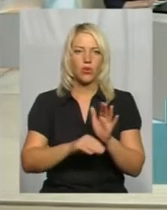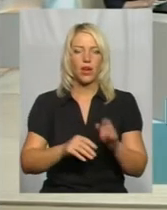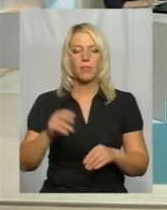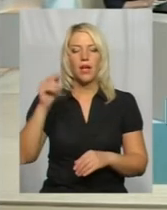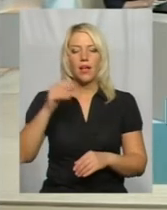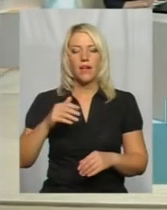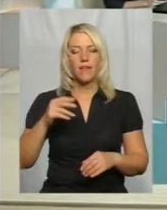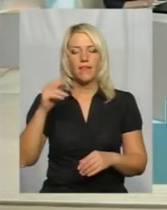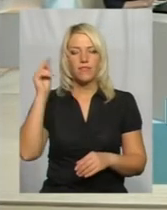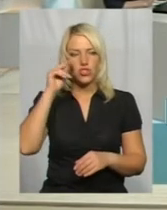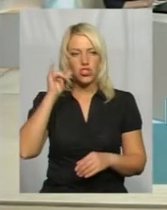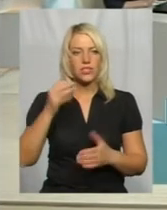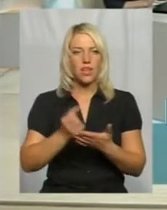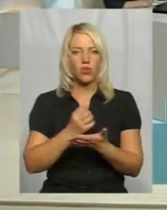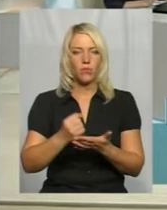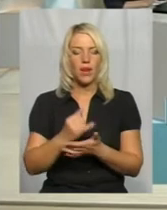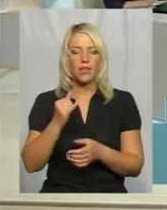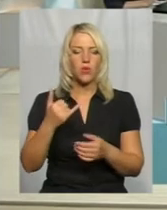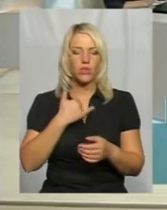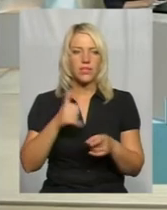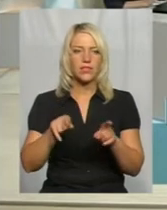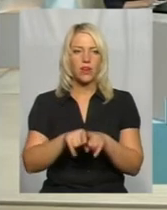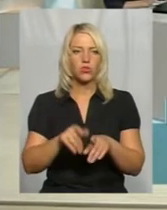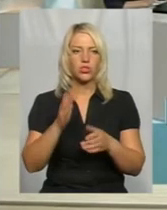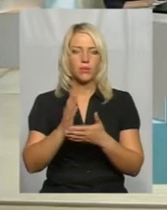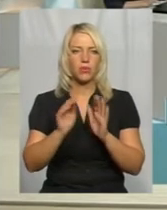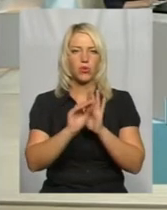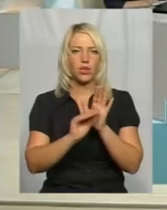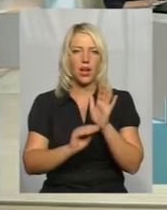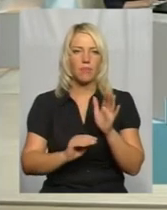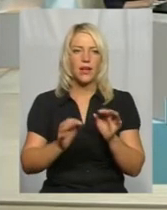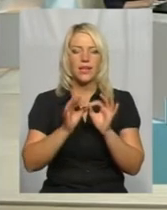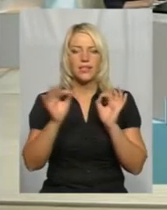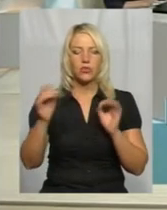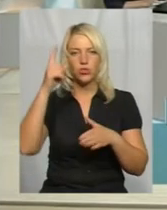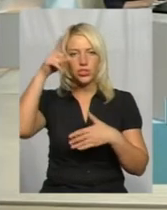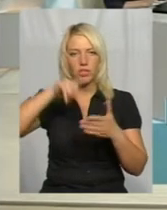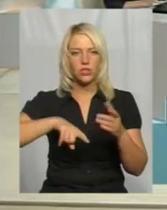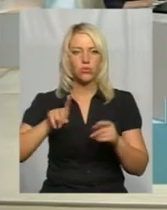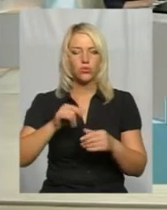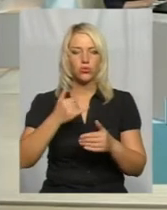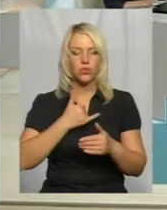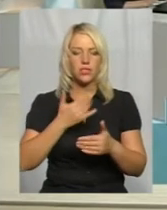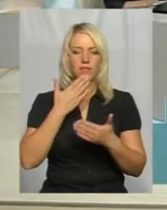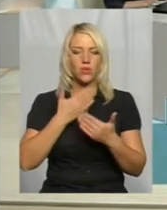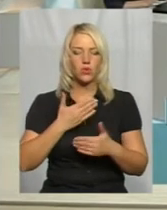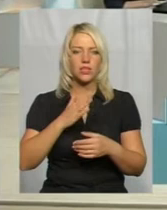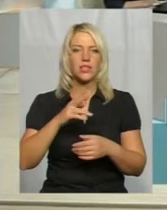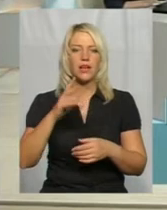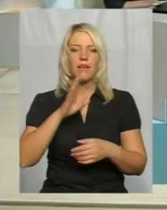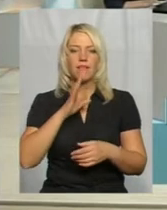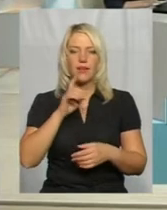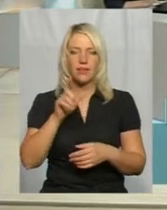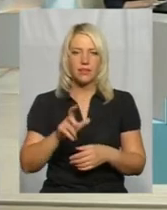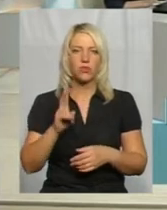заробляй» в нас проходять жінки. І також зараз ми починаємо програму «Ниточки надії», тому що до нас звернулася клієнтка, яка втратила